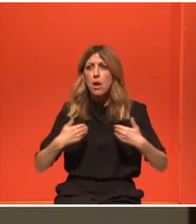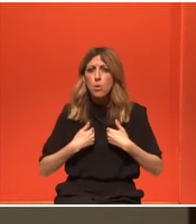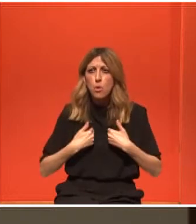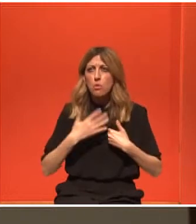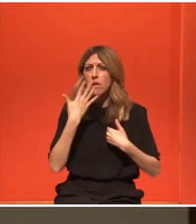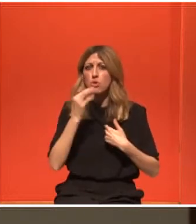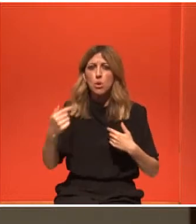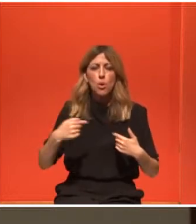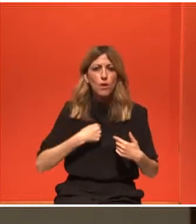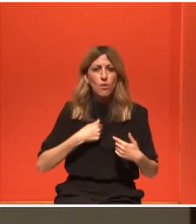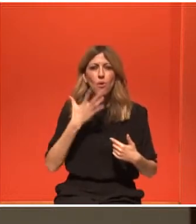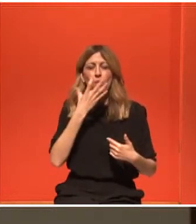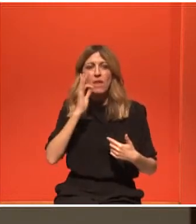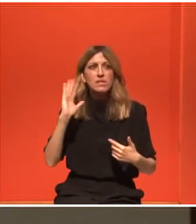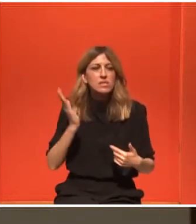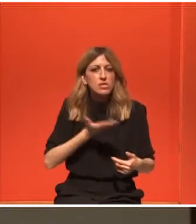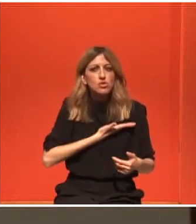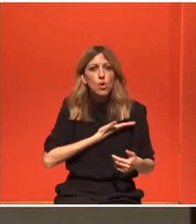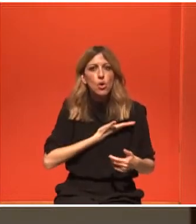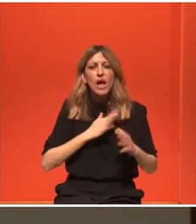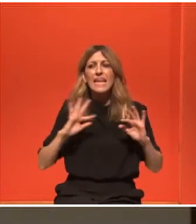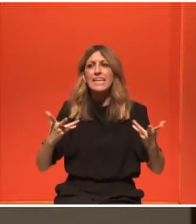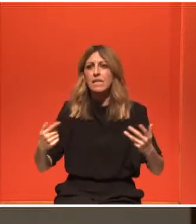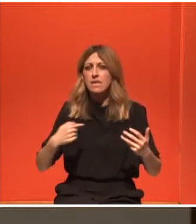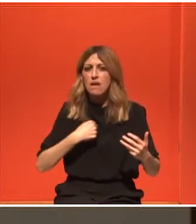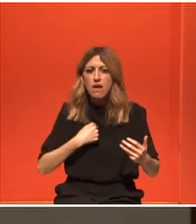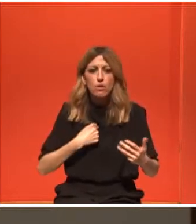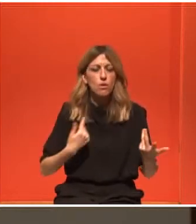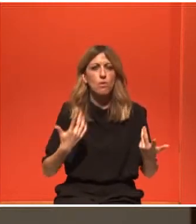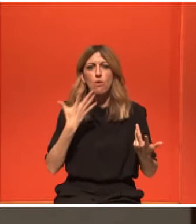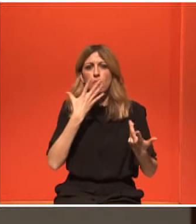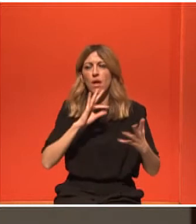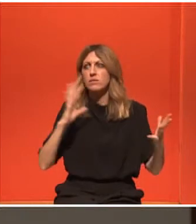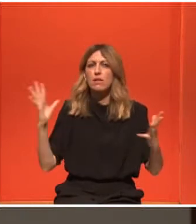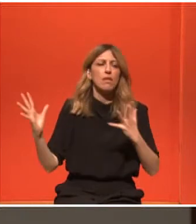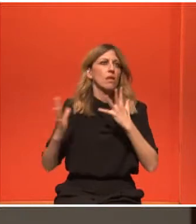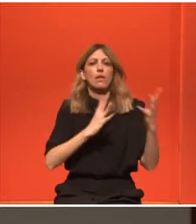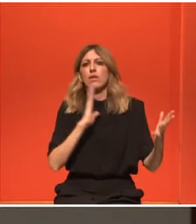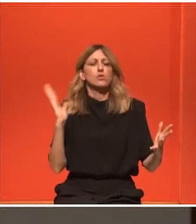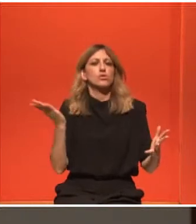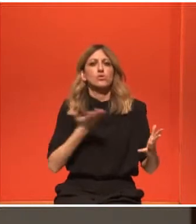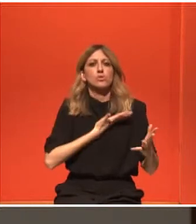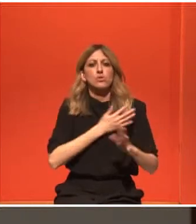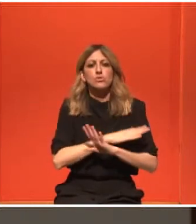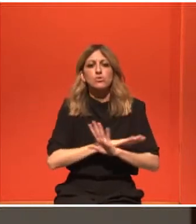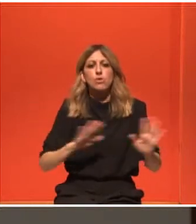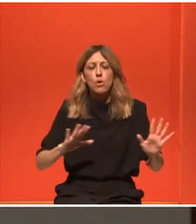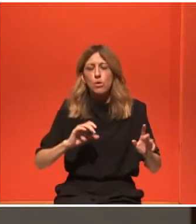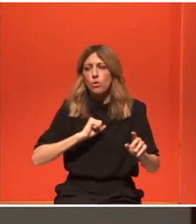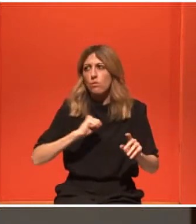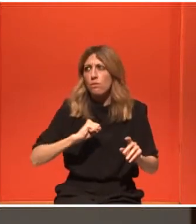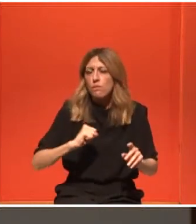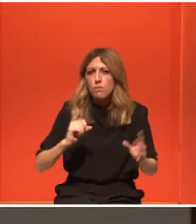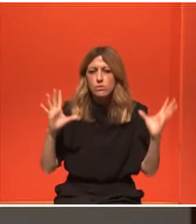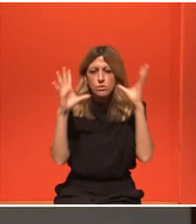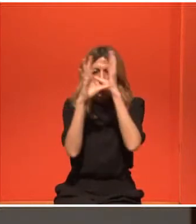είναι αυτό το σοκ το οποίο αντιμετωπίζεις ξαφνικά, γκρεμίζει το κόσμο σου, βλέπεις αυτό ακριβώς το φόβο, το σκοτάδι,